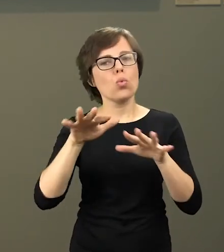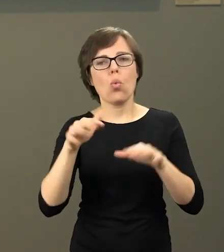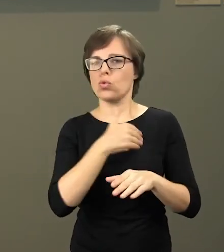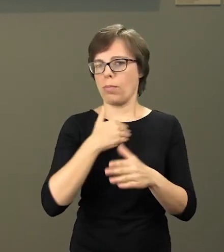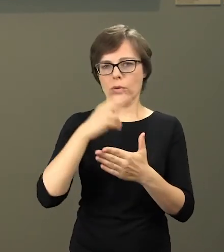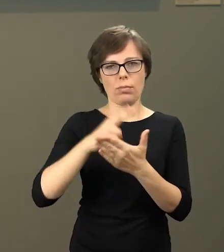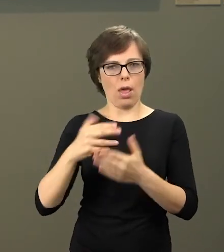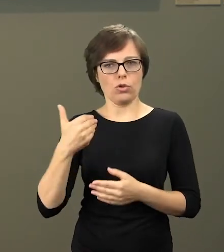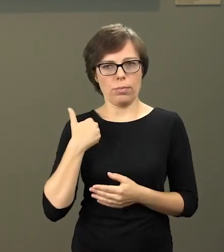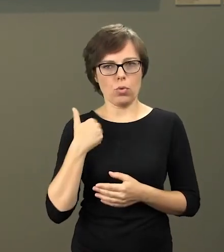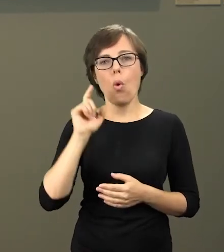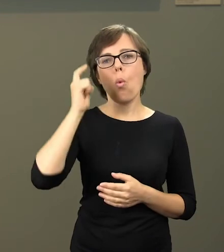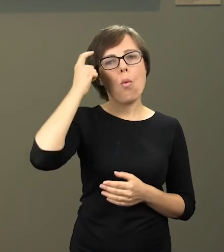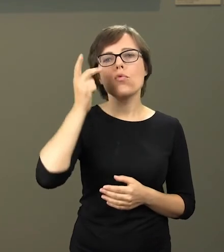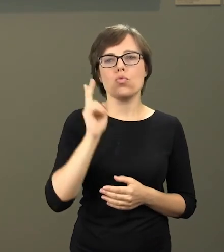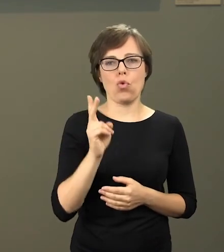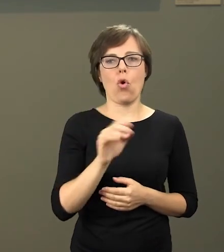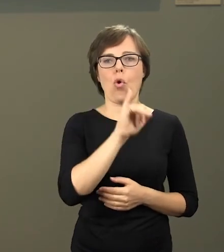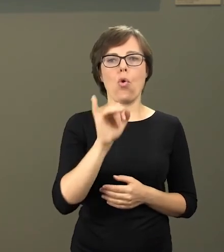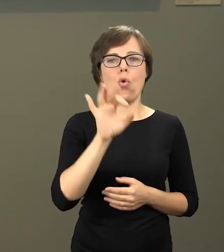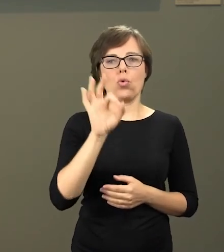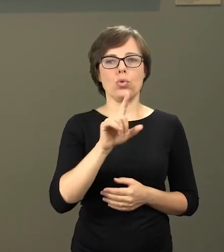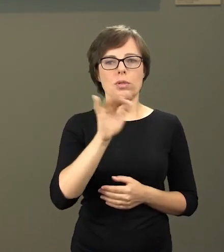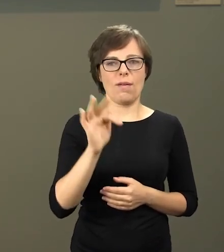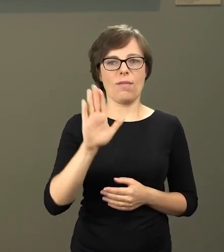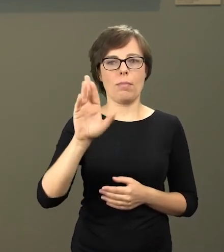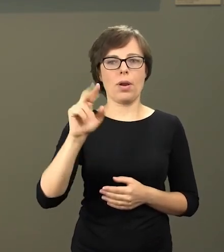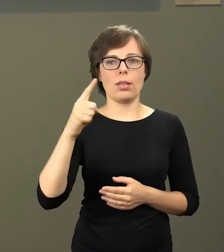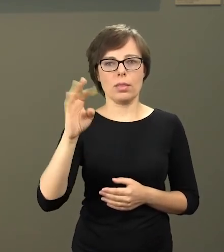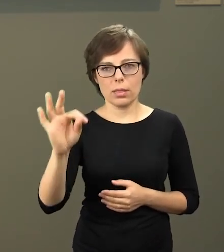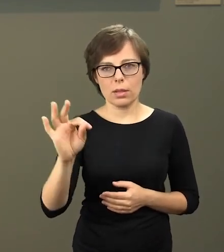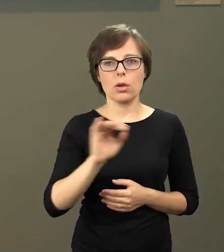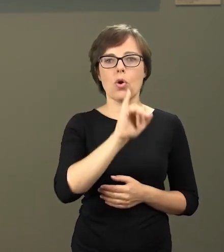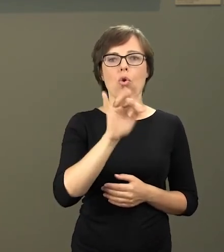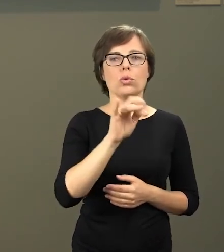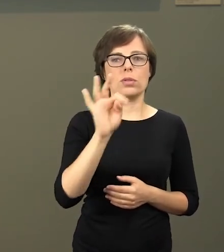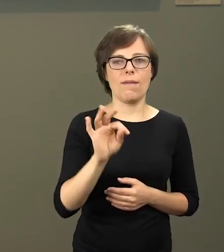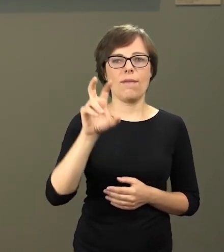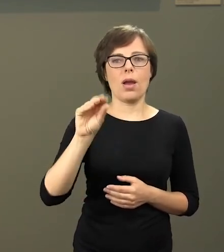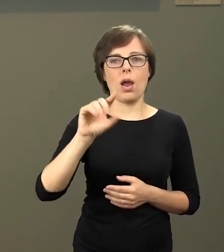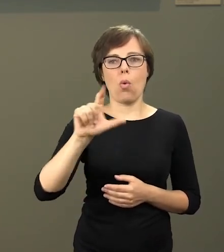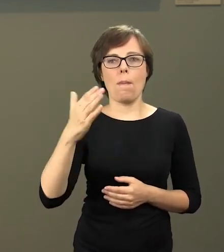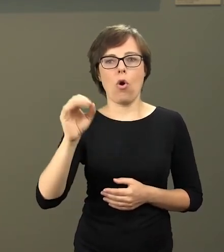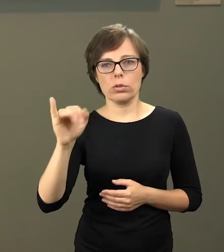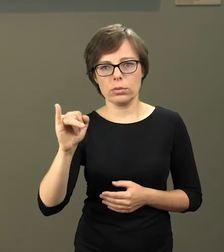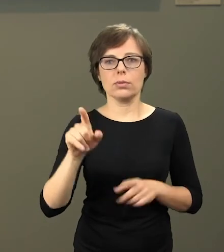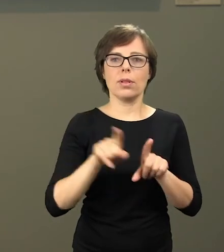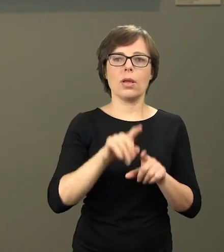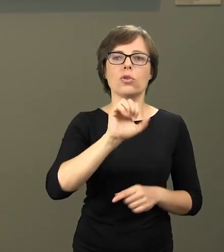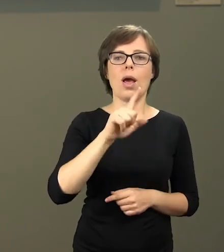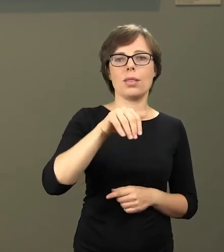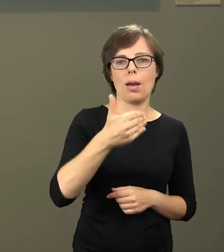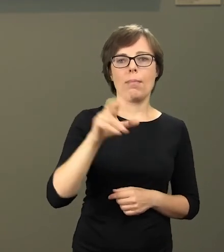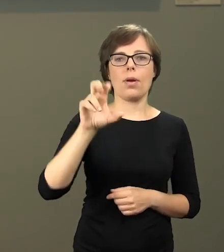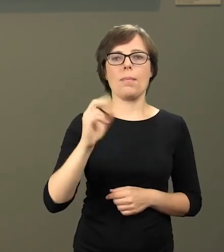artystyczna, przede wszystkim Józef Brandt, Józef Chełmoński, także